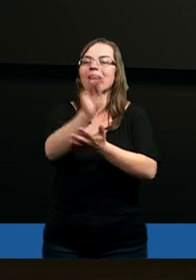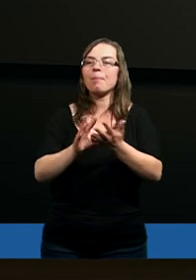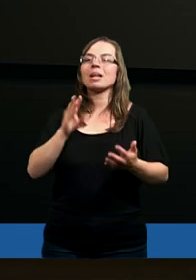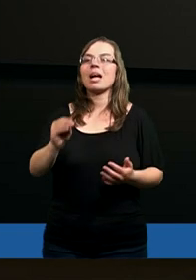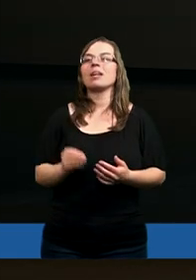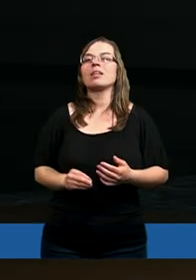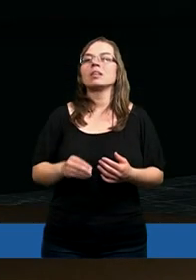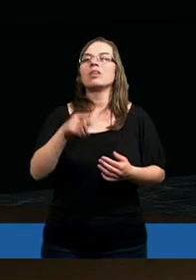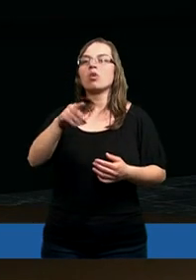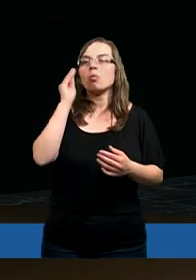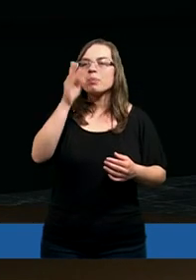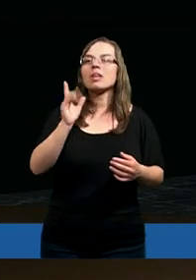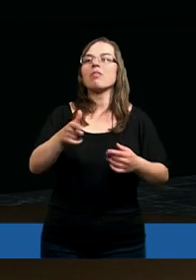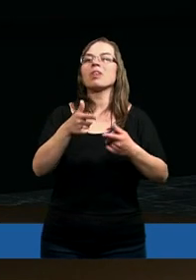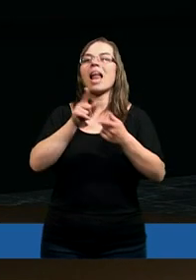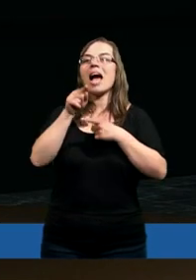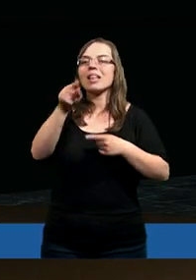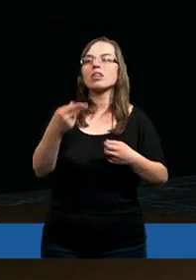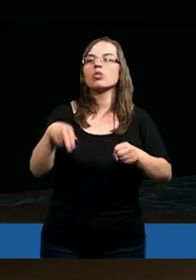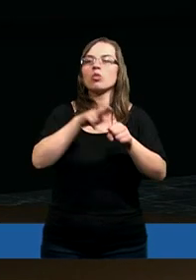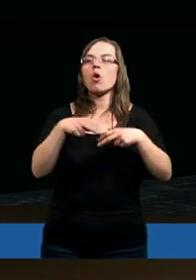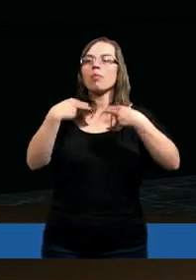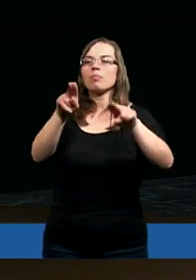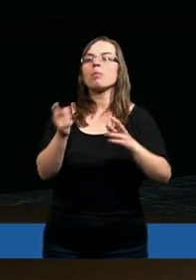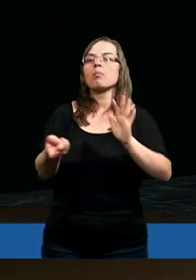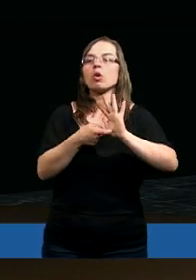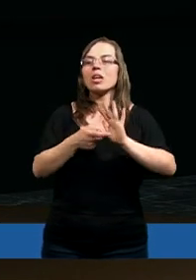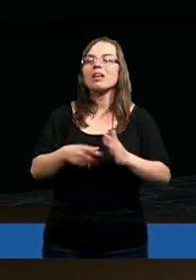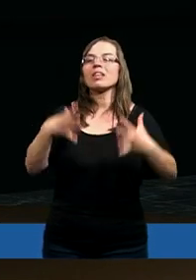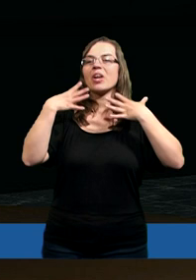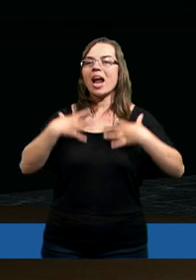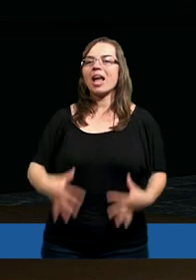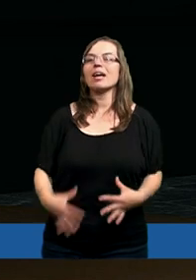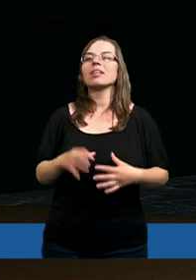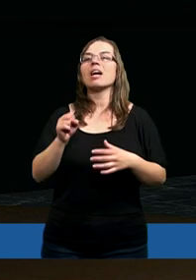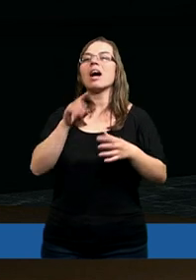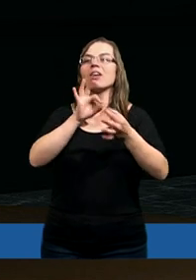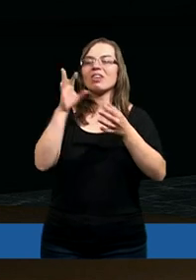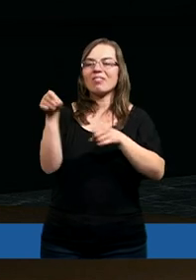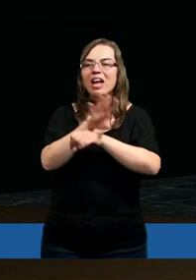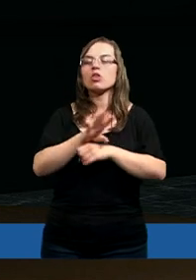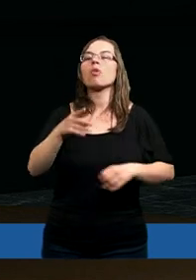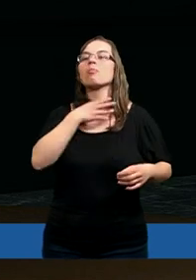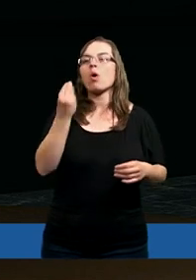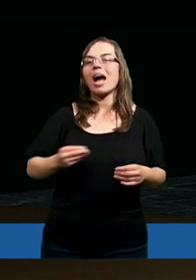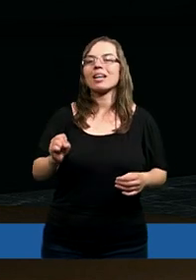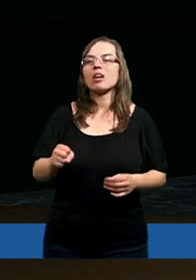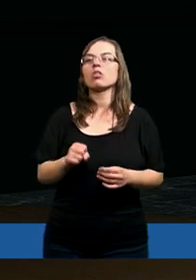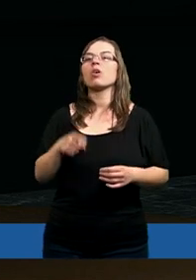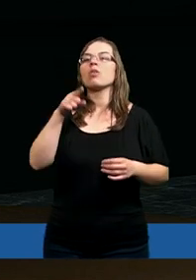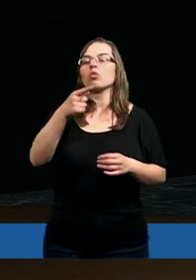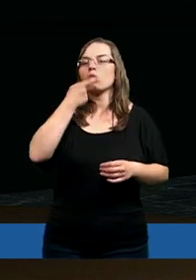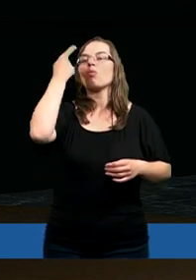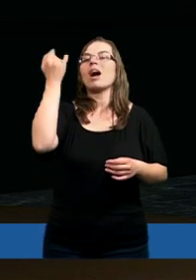powiedziane? No, szczególnie zaś tych, którzy oddają się niecnym porządliwościom cielesnym, a z wierzchnością pogardzają.